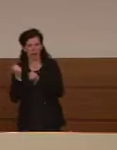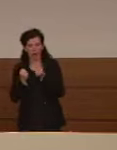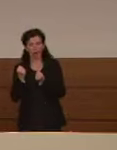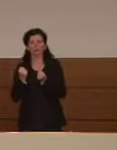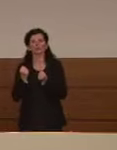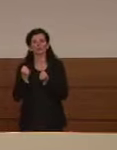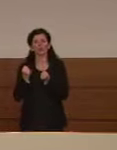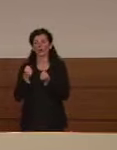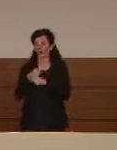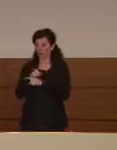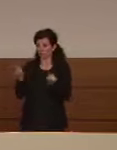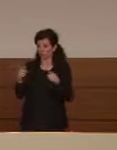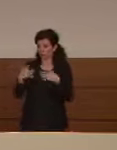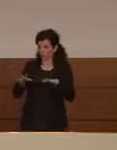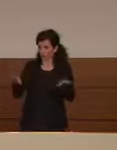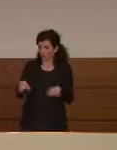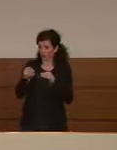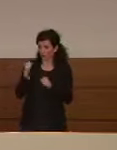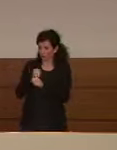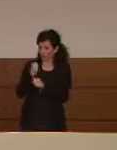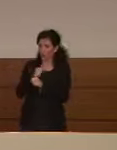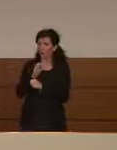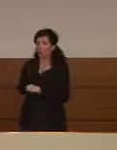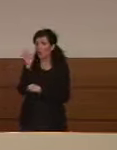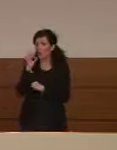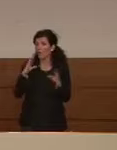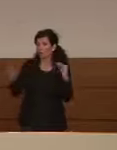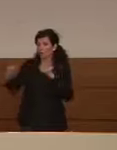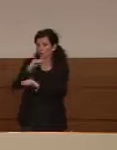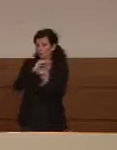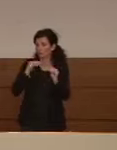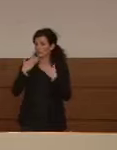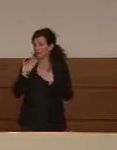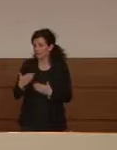lavorando oppure sono tanto voci grazie